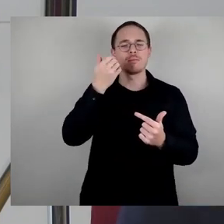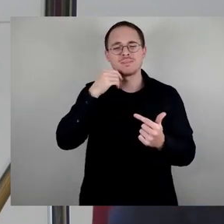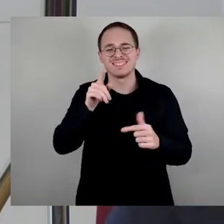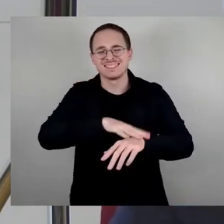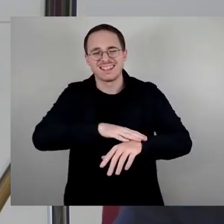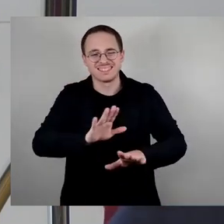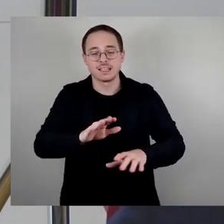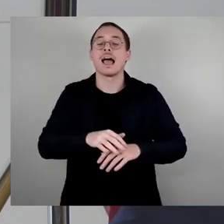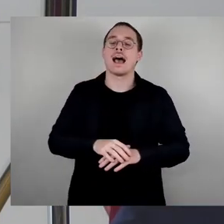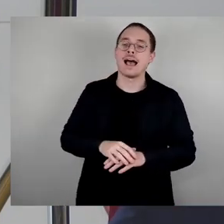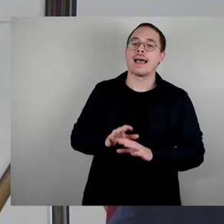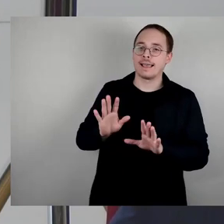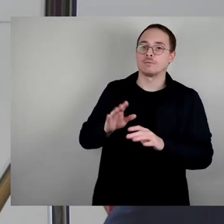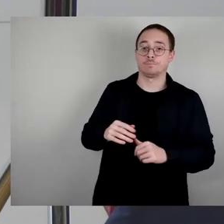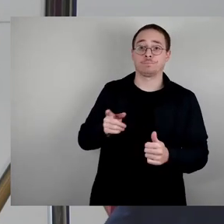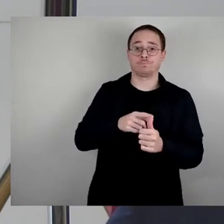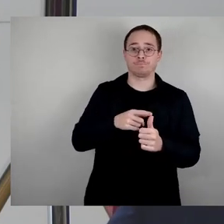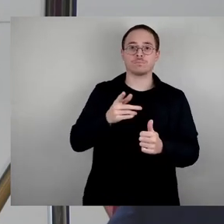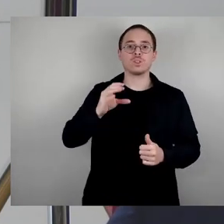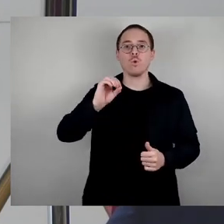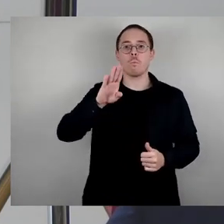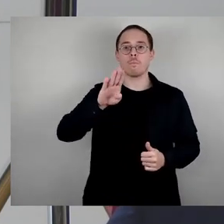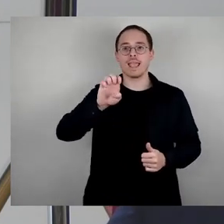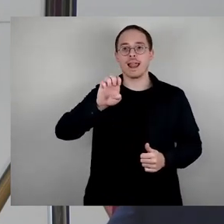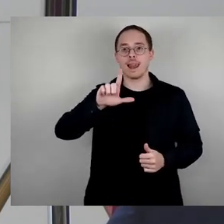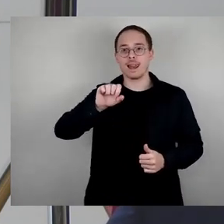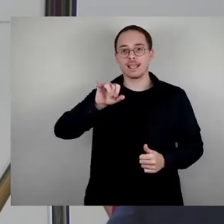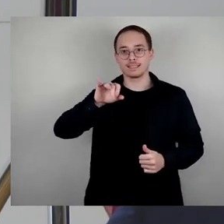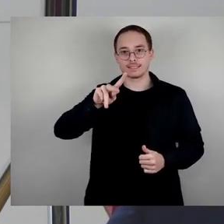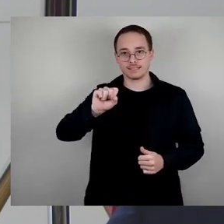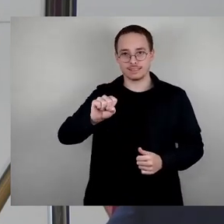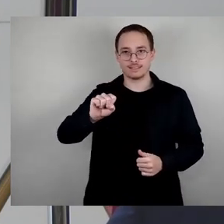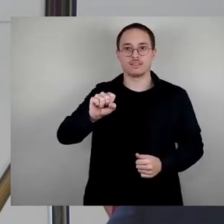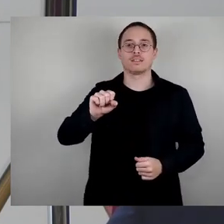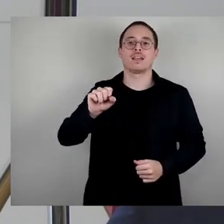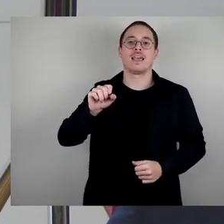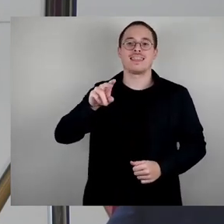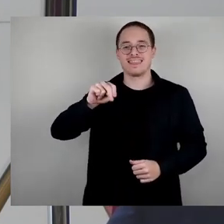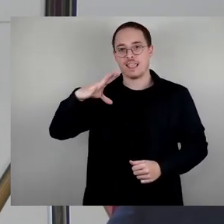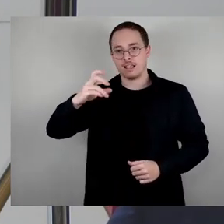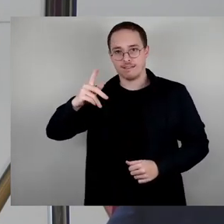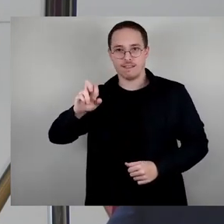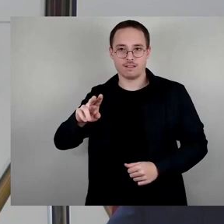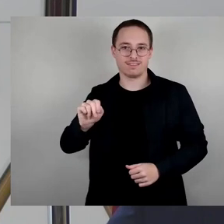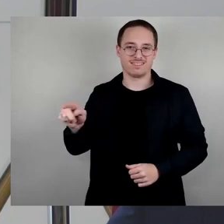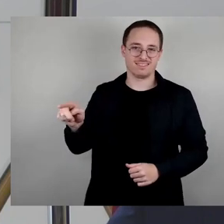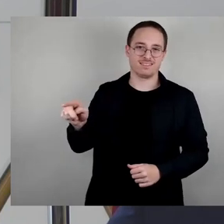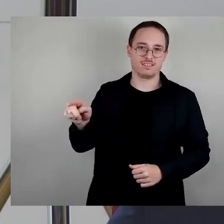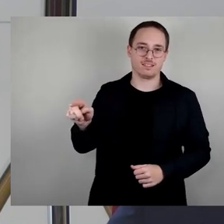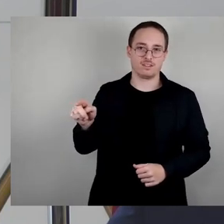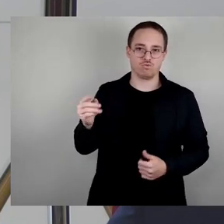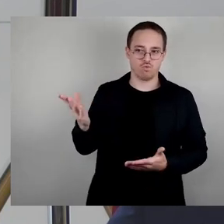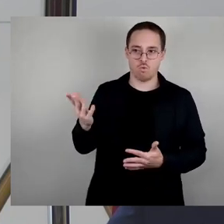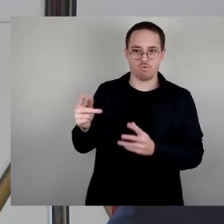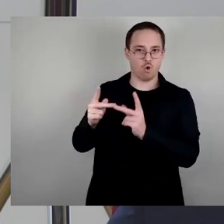Obelisk nickern, dass dessen Kontextualisierung geht auf einen Stadtratsbeschluss des